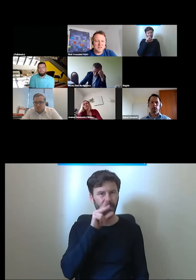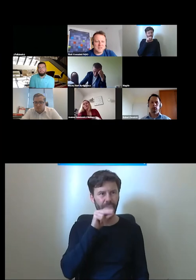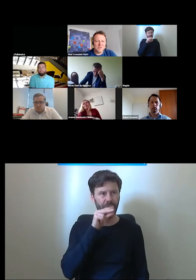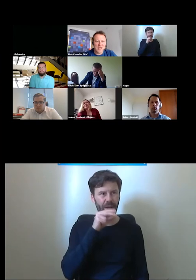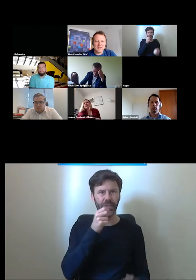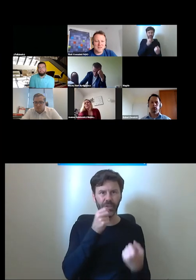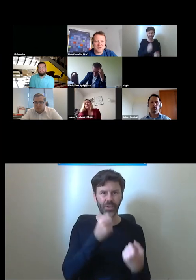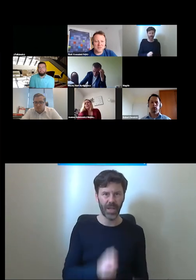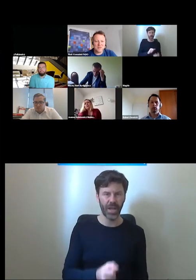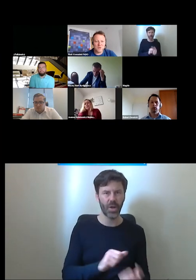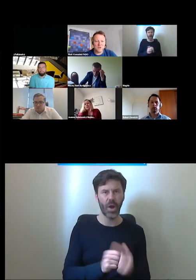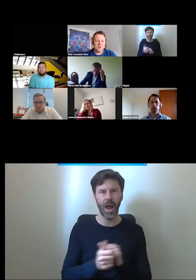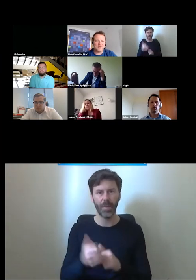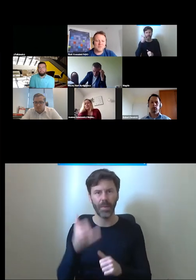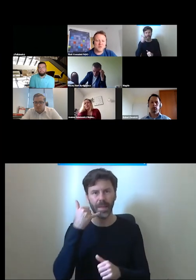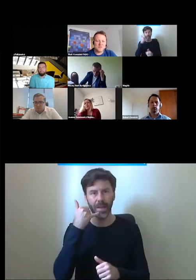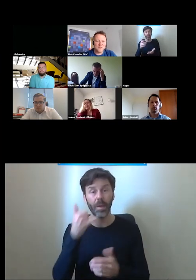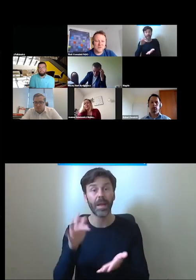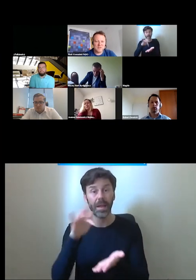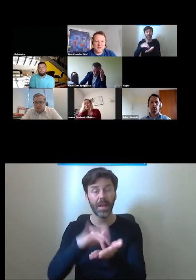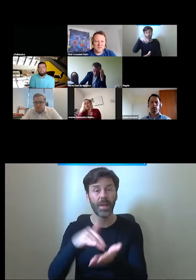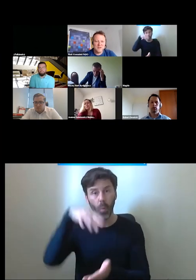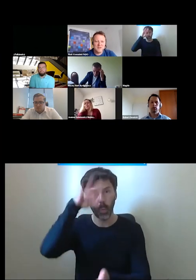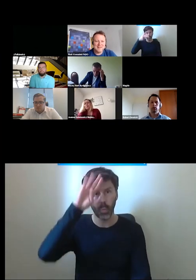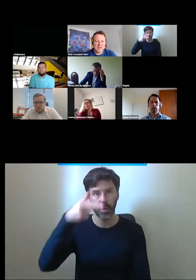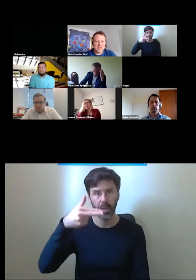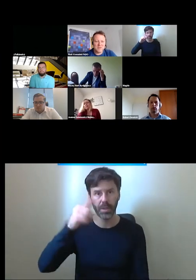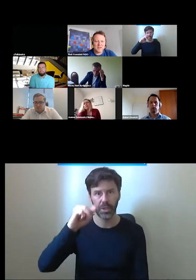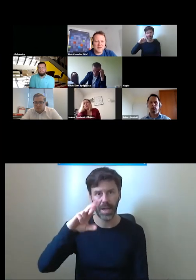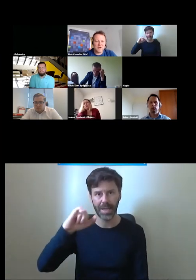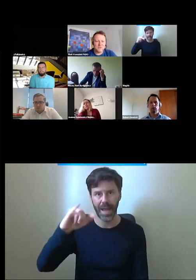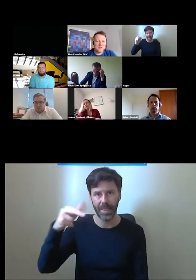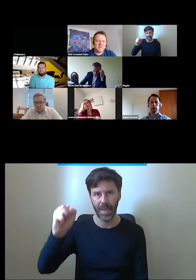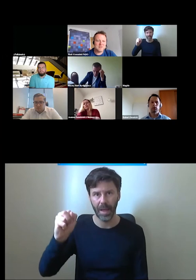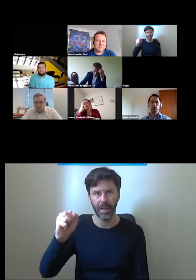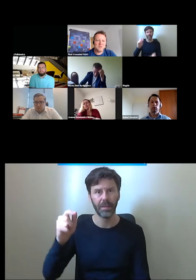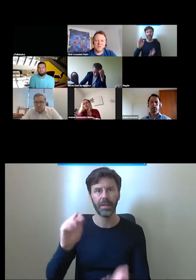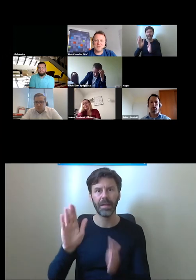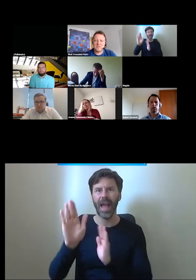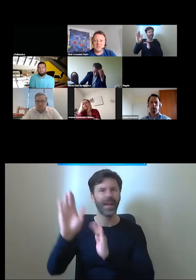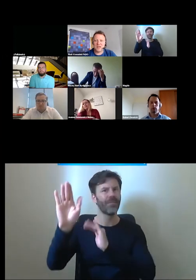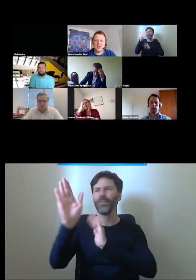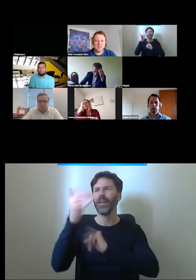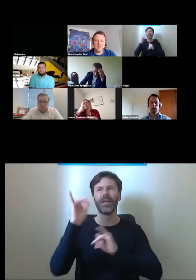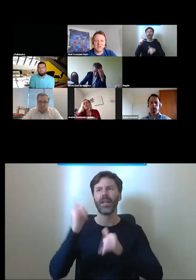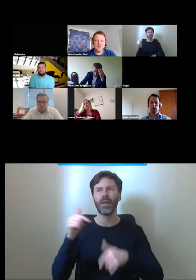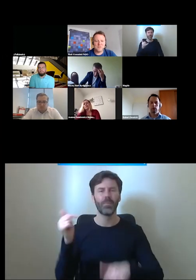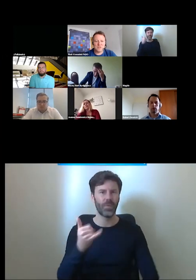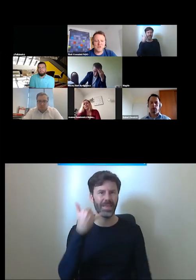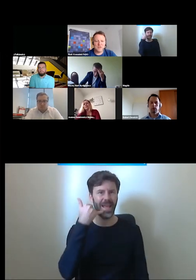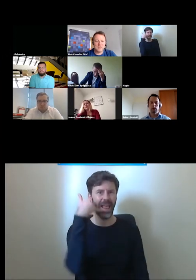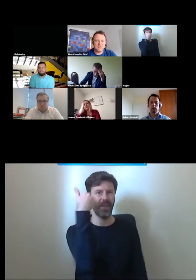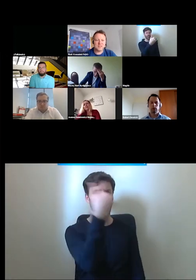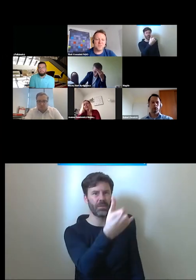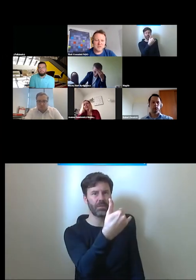na tej nieciernianej na przykład trudno będzie tą platformę wezwać jak się nie ma telefonu i teraz co będziemy czekać na innego